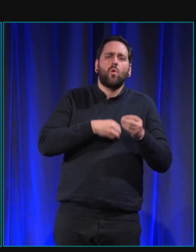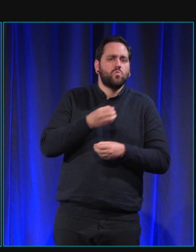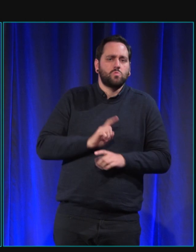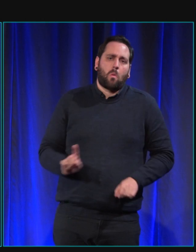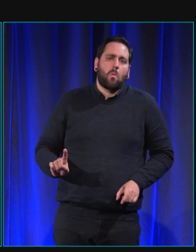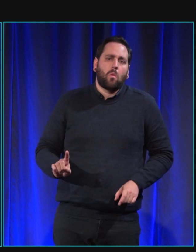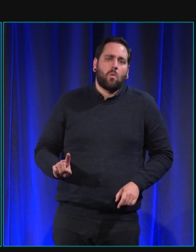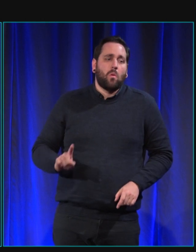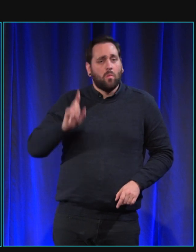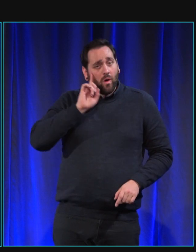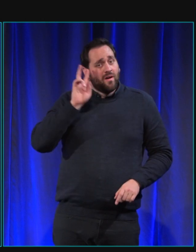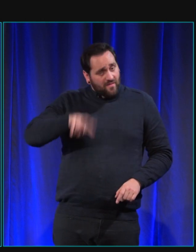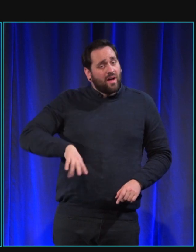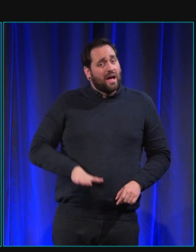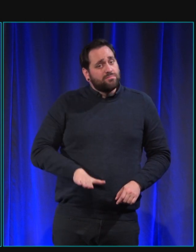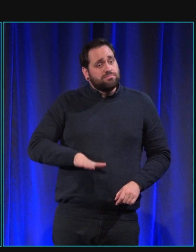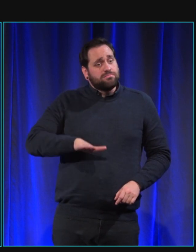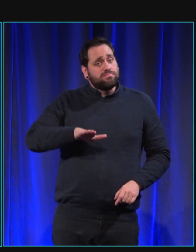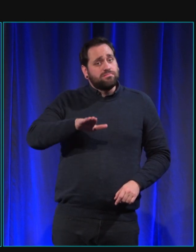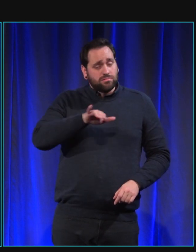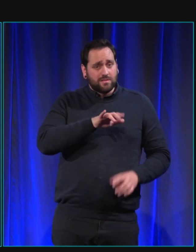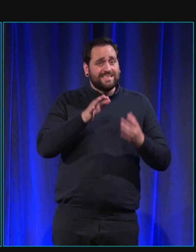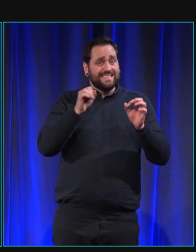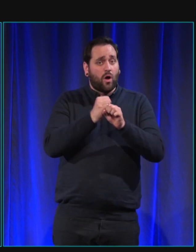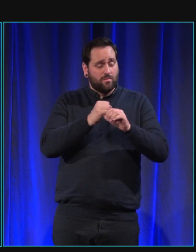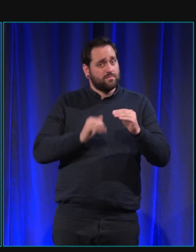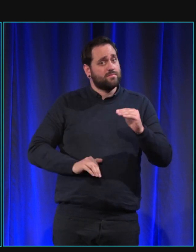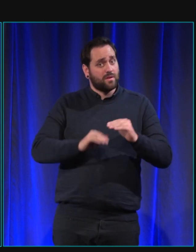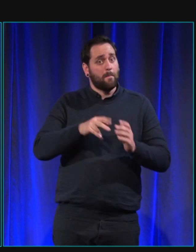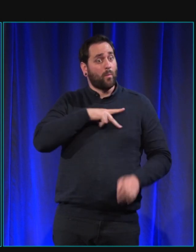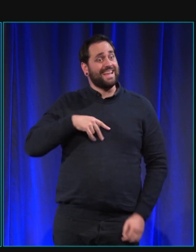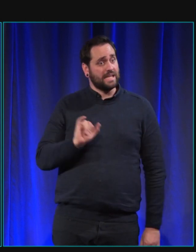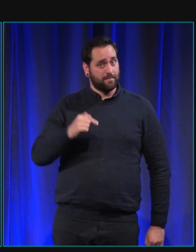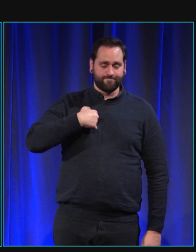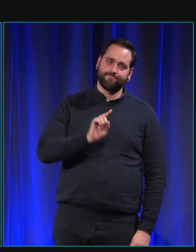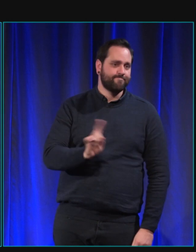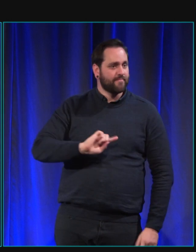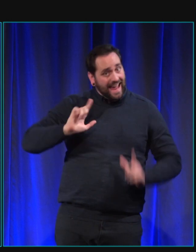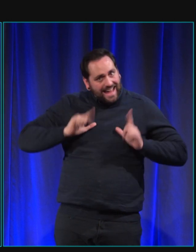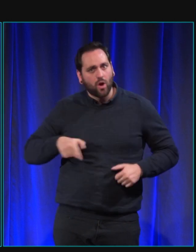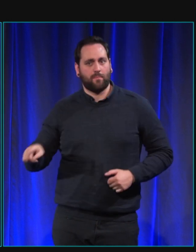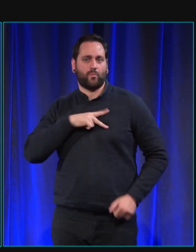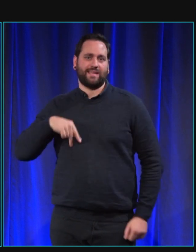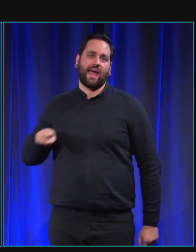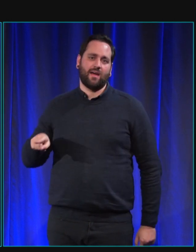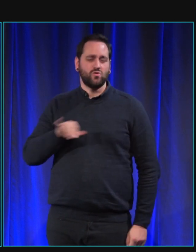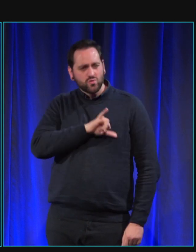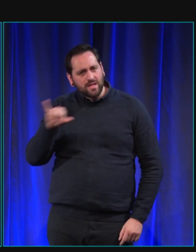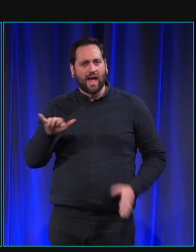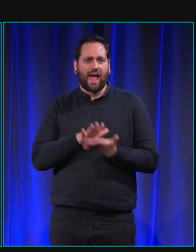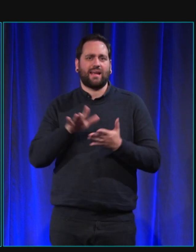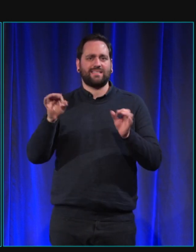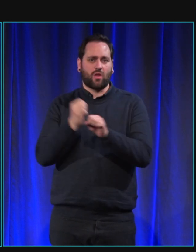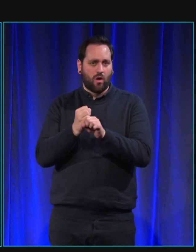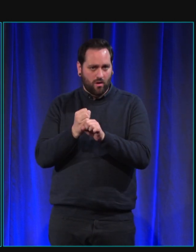reste la propriété de l'école il que le jour de sa retraite où il est adopté c'est-à-dire que c'est nous qu